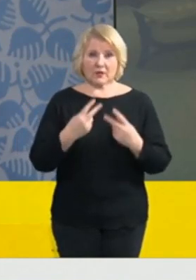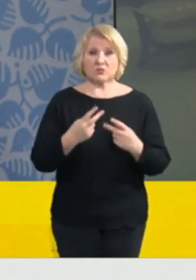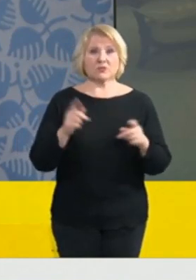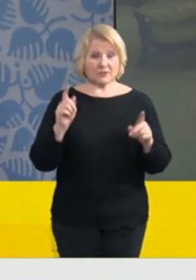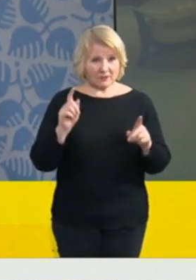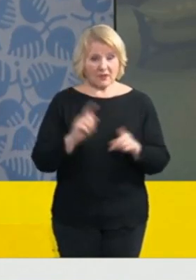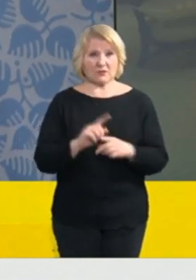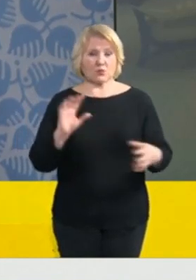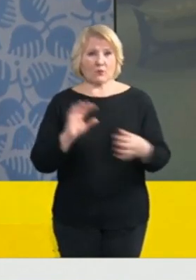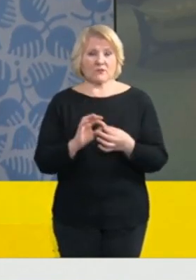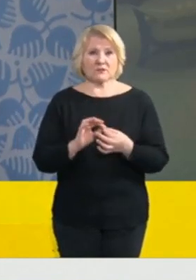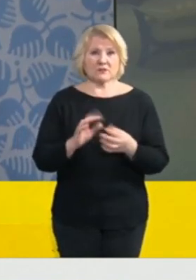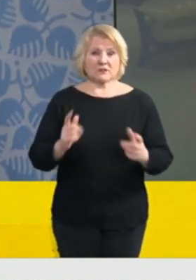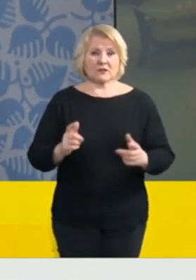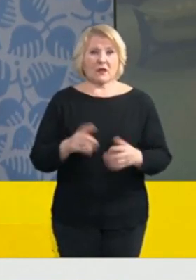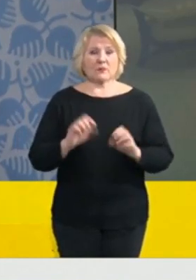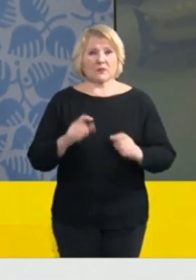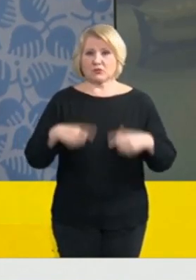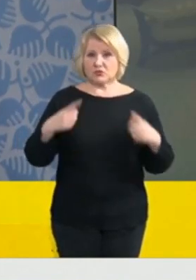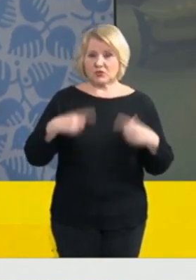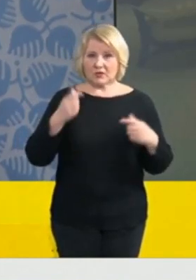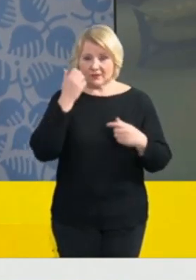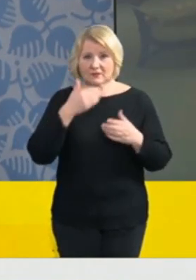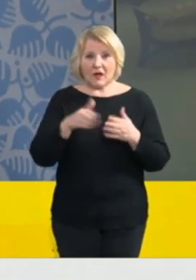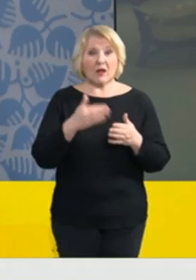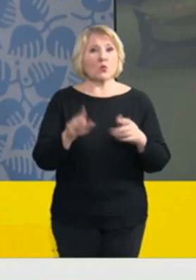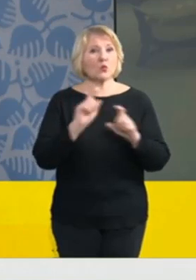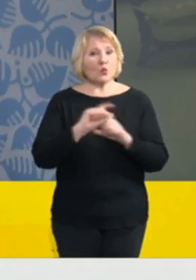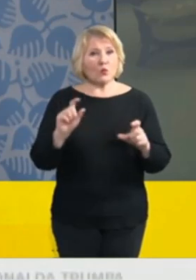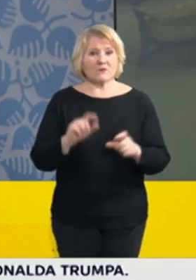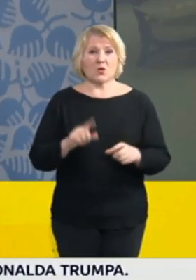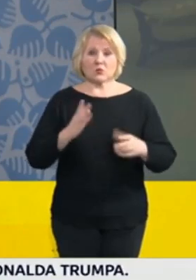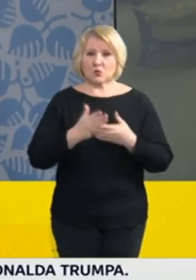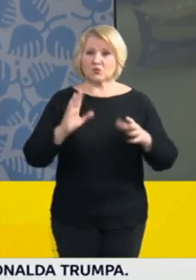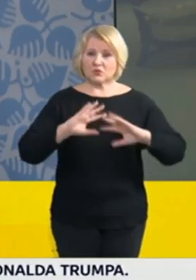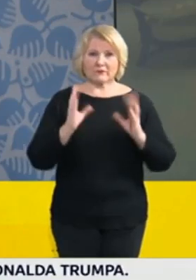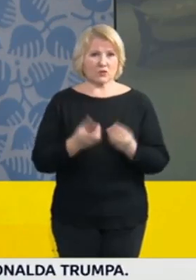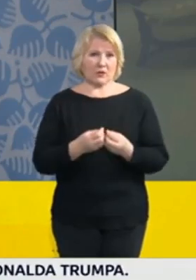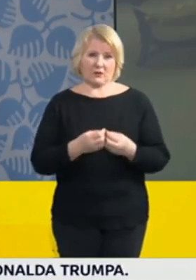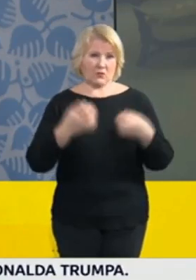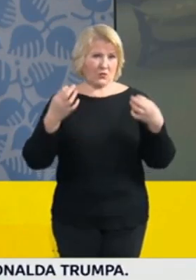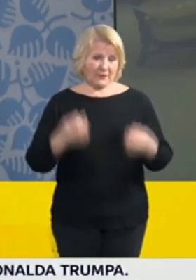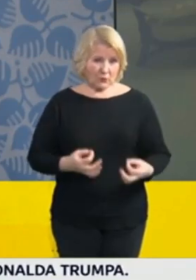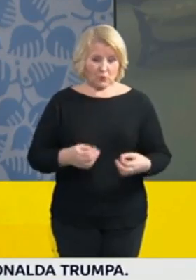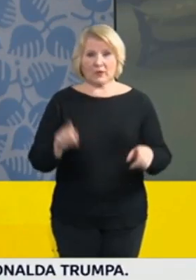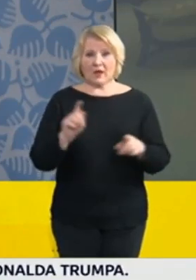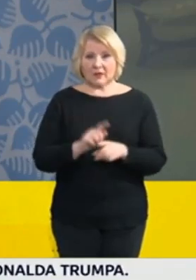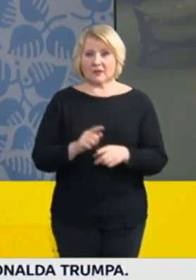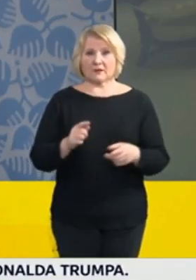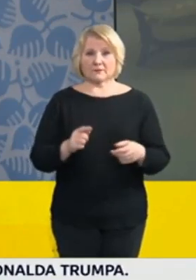na životy všech lidí, protože to pro ně tím pádem je všechno jednodušší i finančně potom třeba